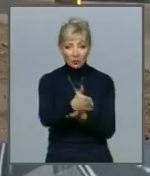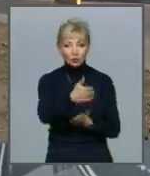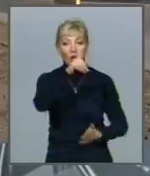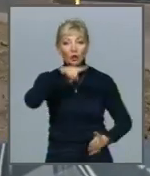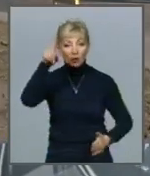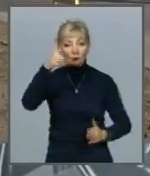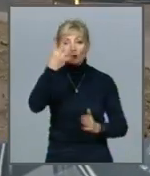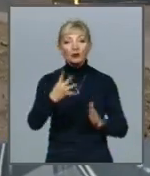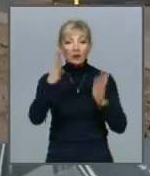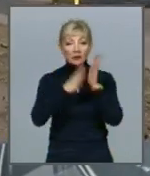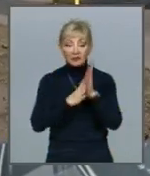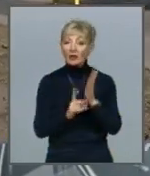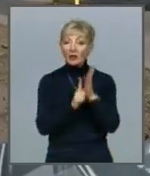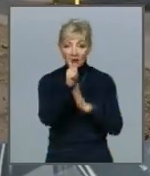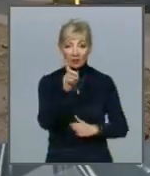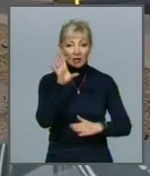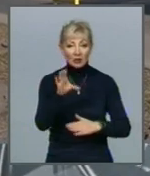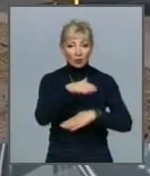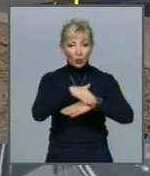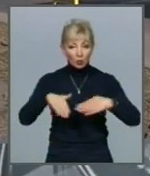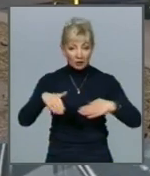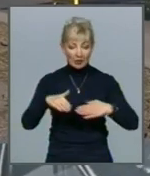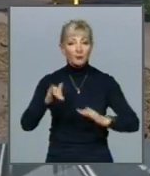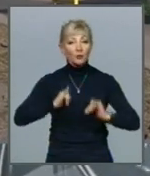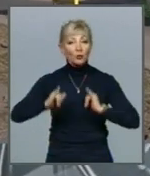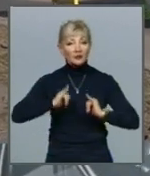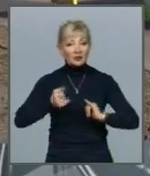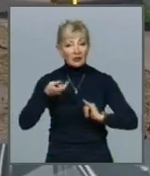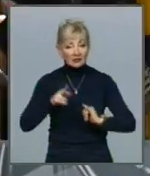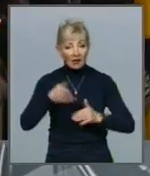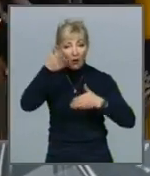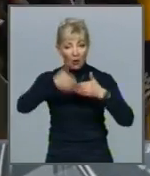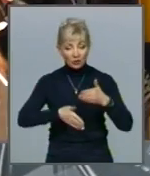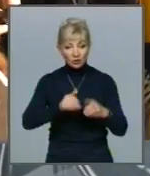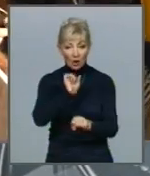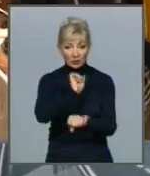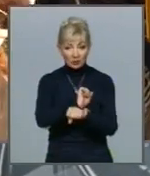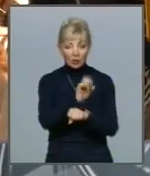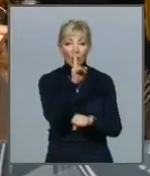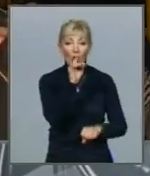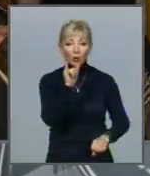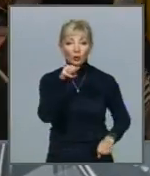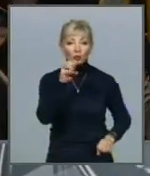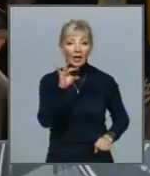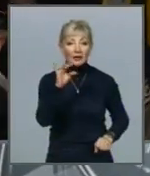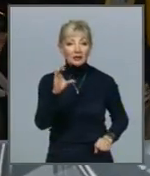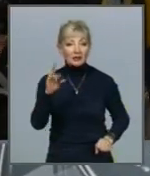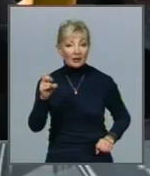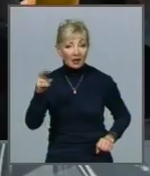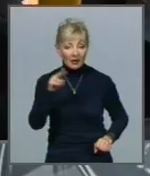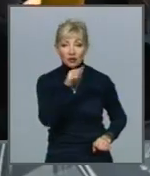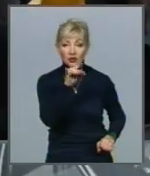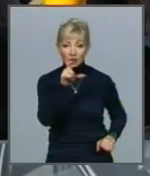49 Бере початок він з вулиці Університетської. Кінцева зупинка вулиця Кутаїська, що на Жихорі. Вранці